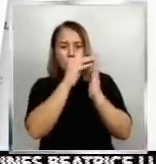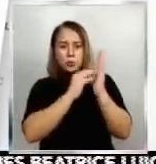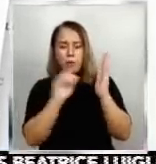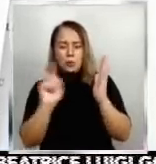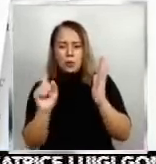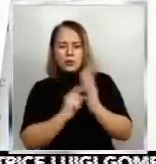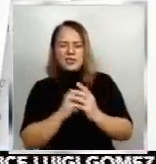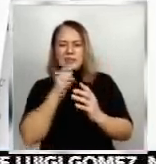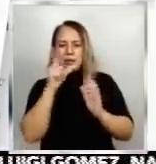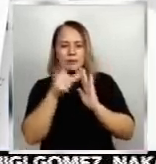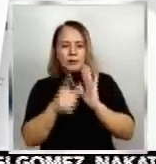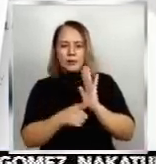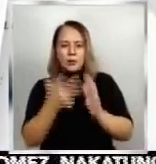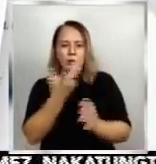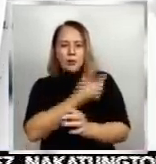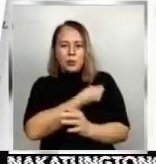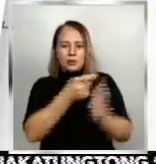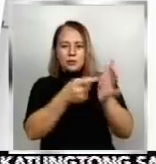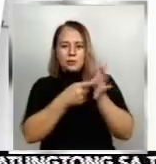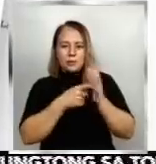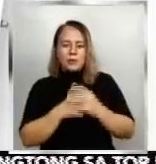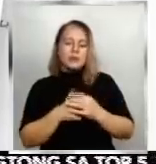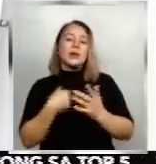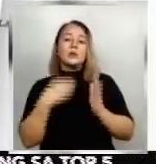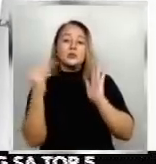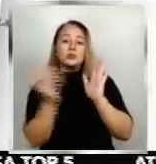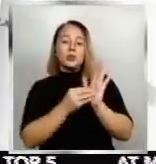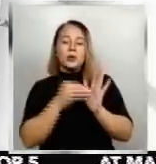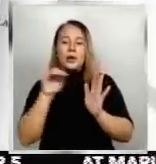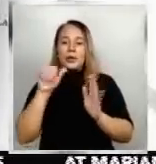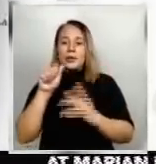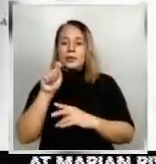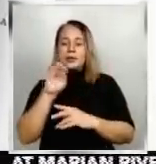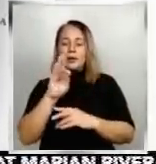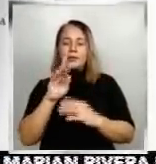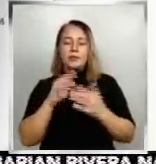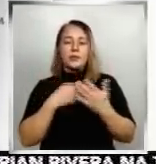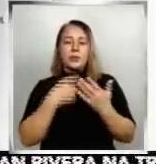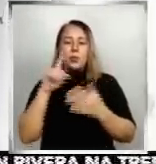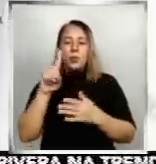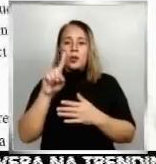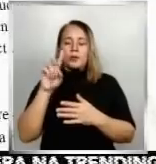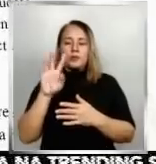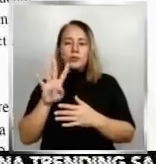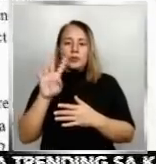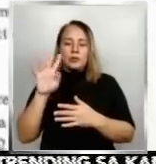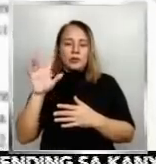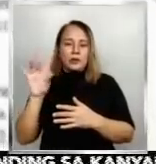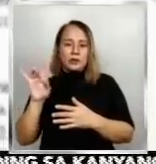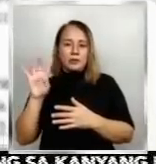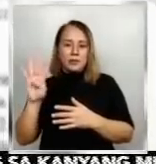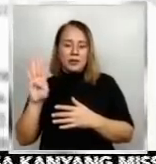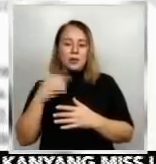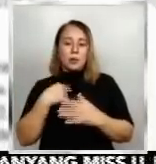ang vaccination requirement na nakasaad sa IATF Resolution No. 148B. Gayong sa ilalim ng Section